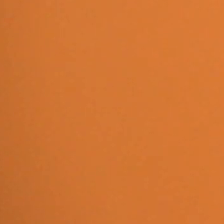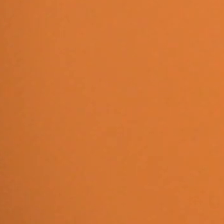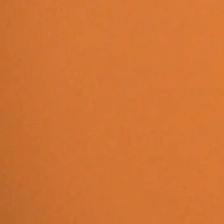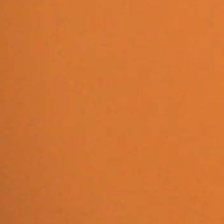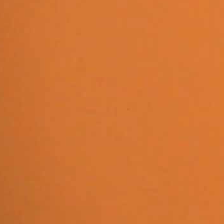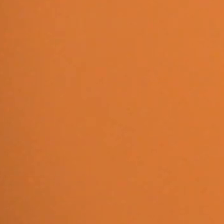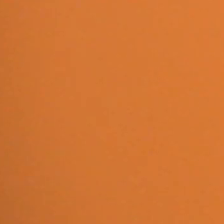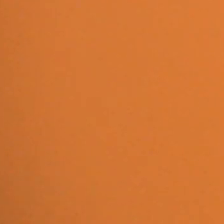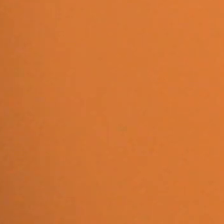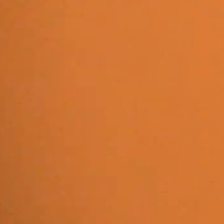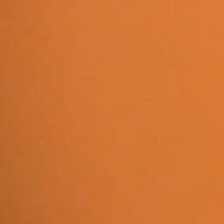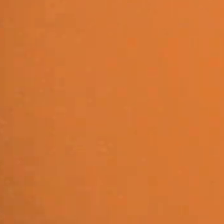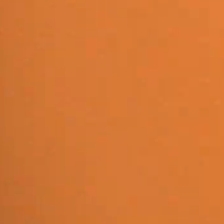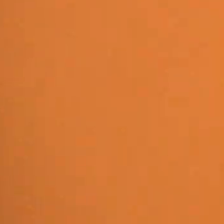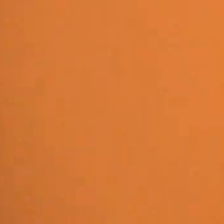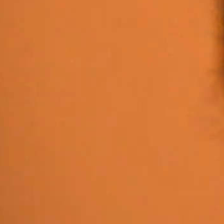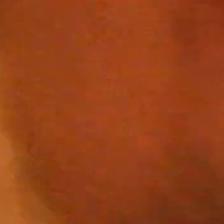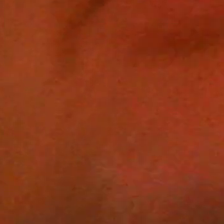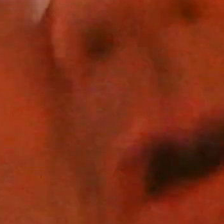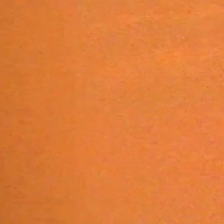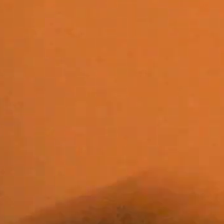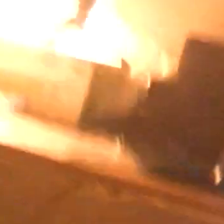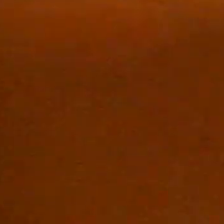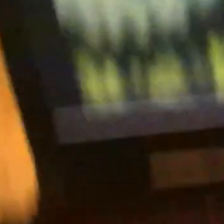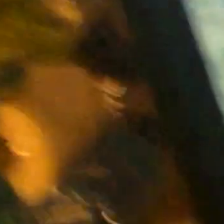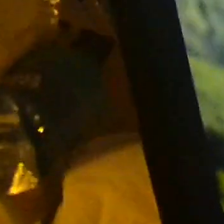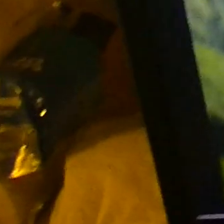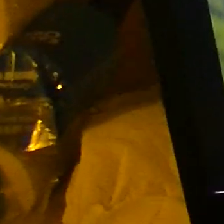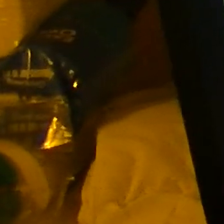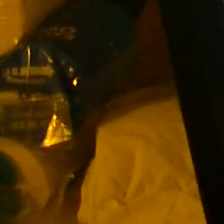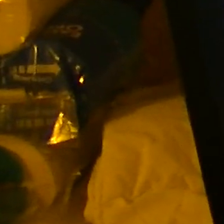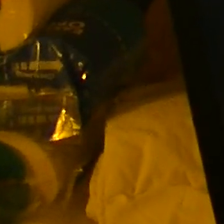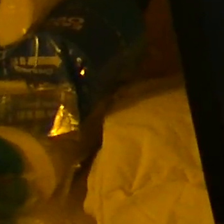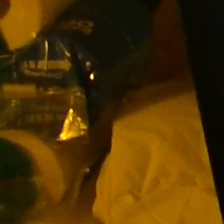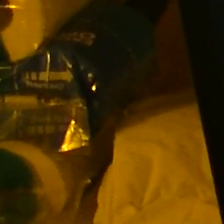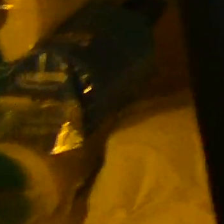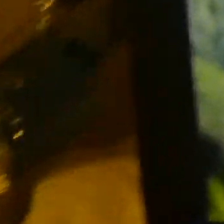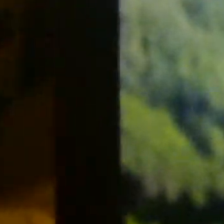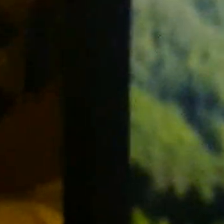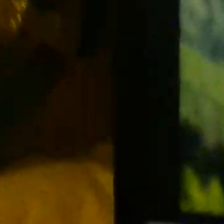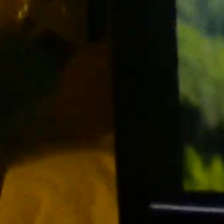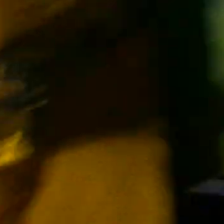spørger jamen øh. Og politikerne ikke tænker sig at gøre noget der dør jo 1000 mennesker om måneds.